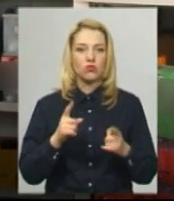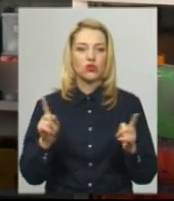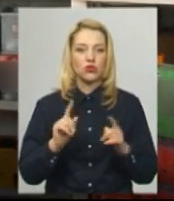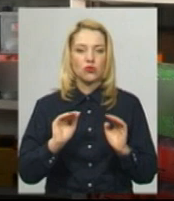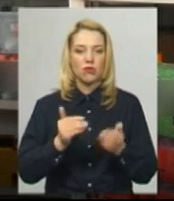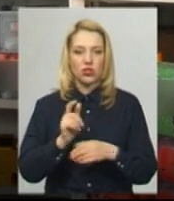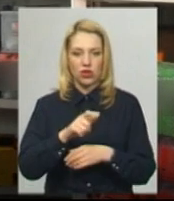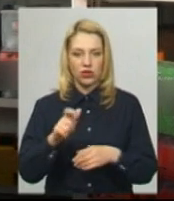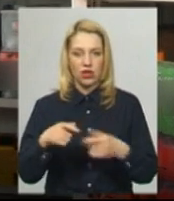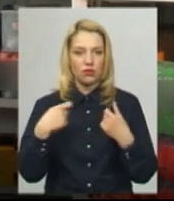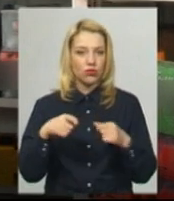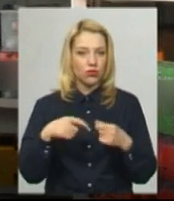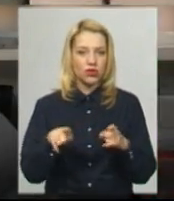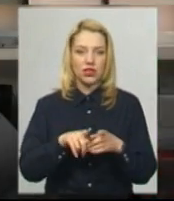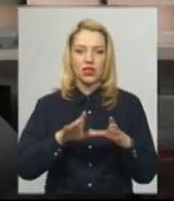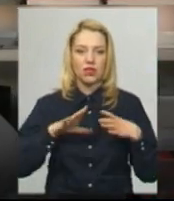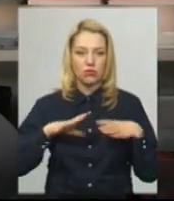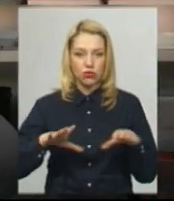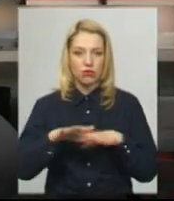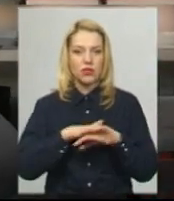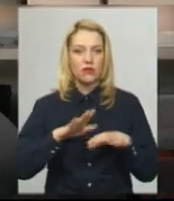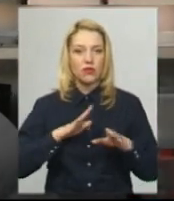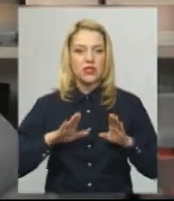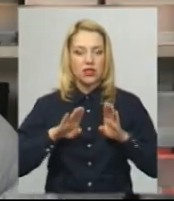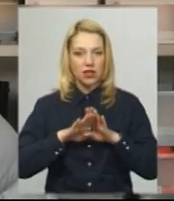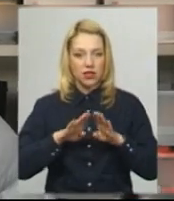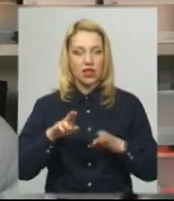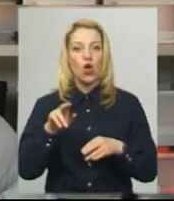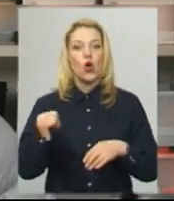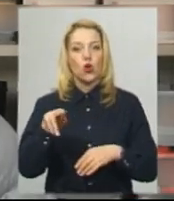клієнтів, продажів таких не було, базар був закритий. До карантину було більше.